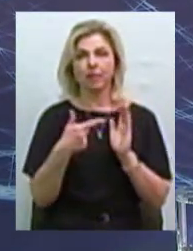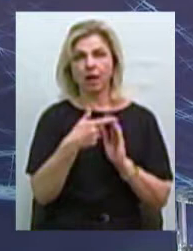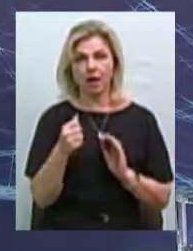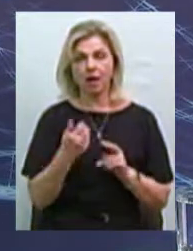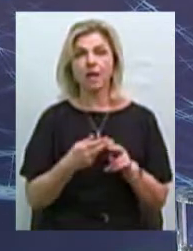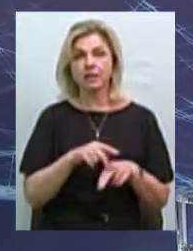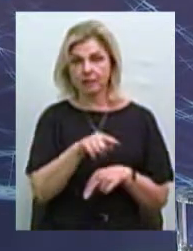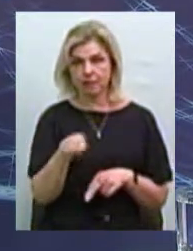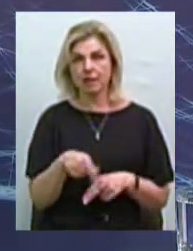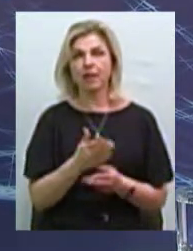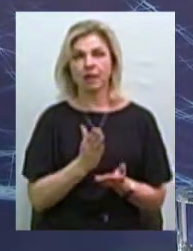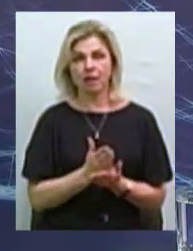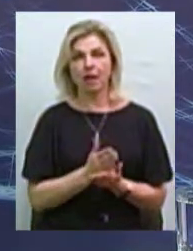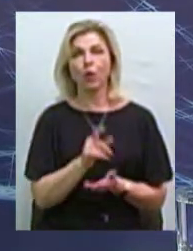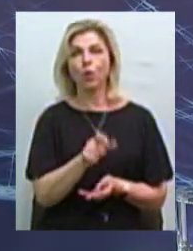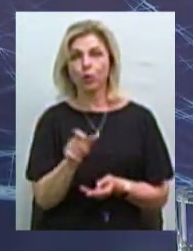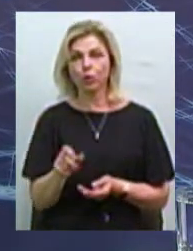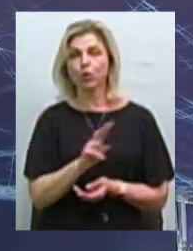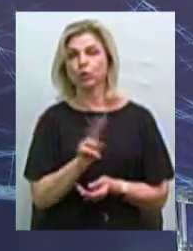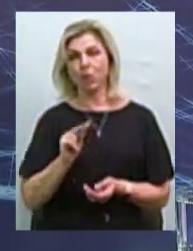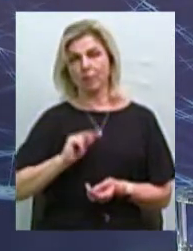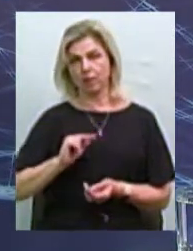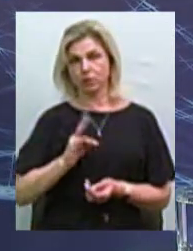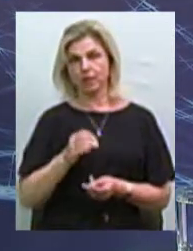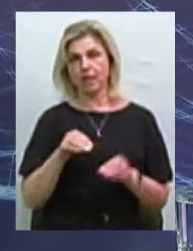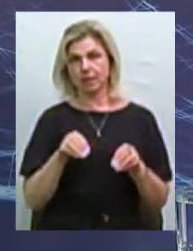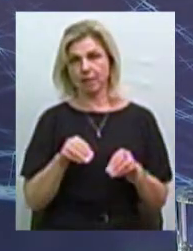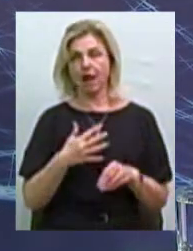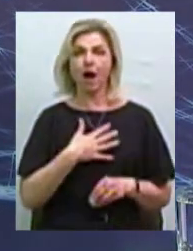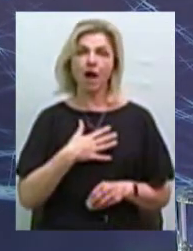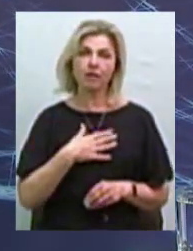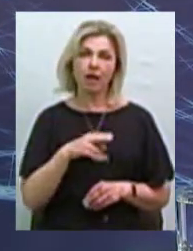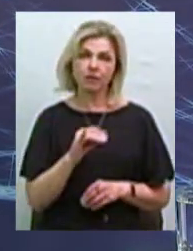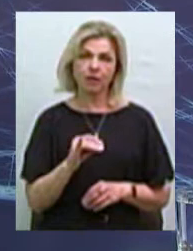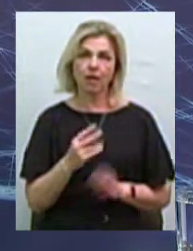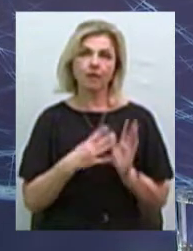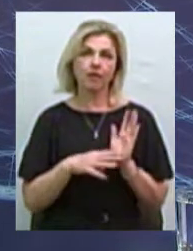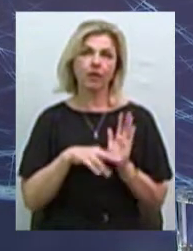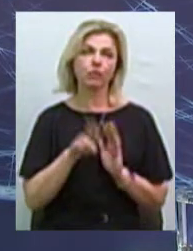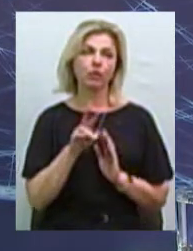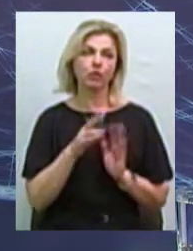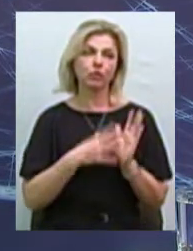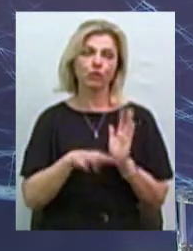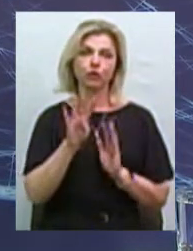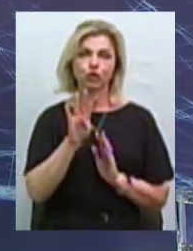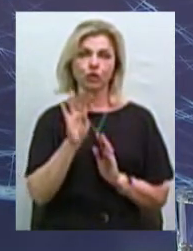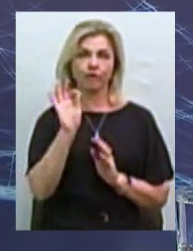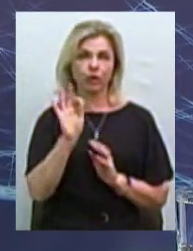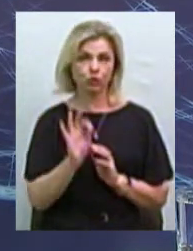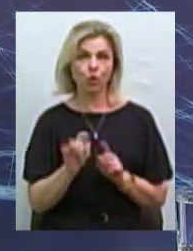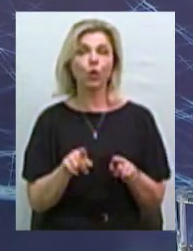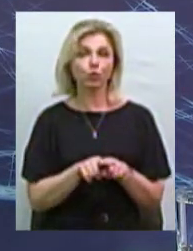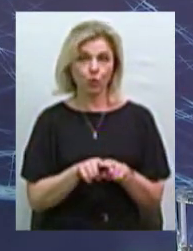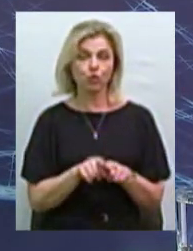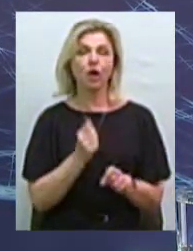оце є ті люди, які працюють на землі. У Канаді 92 або 94% теж